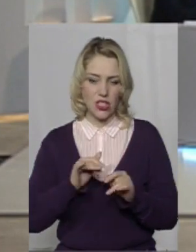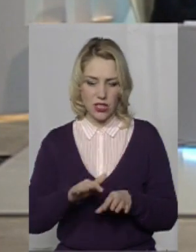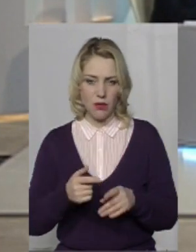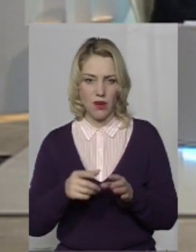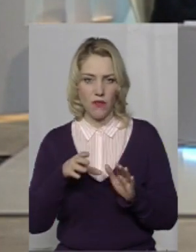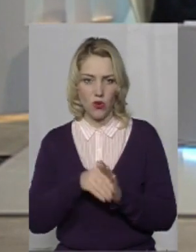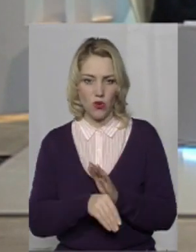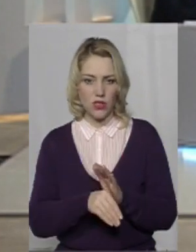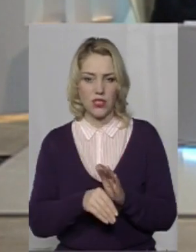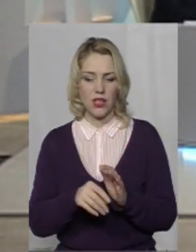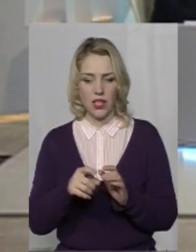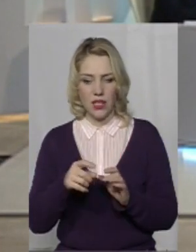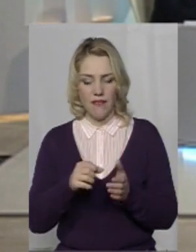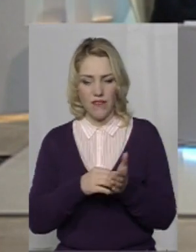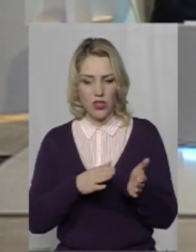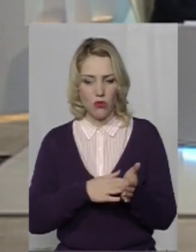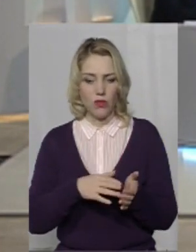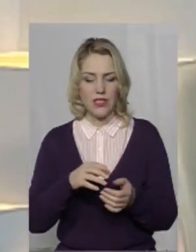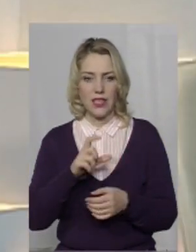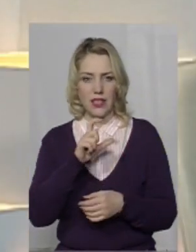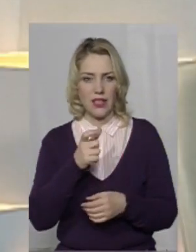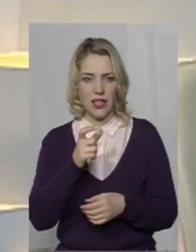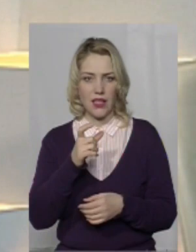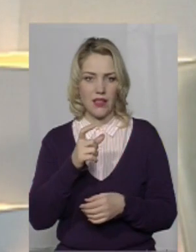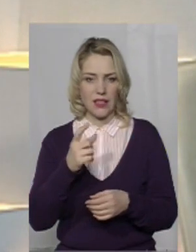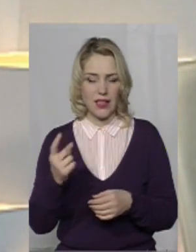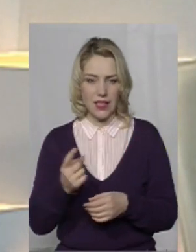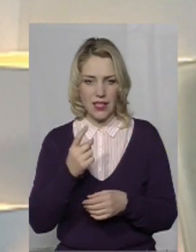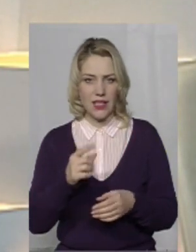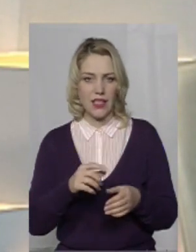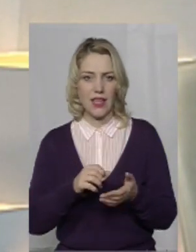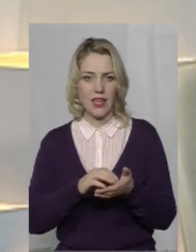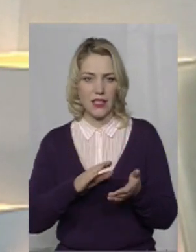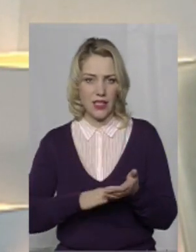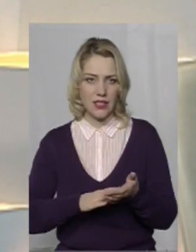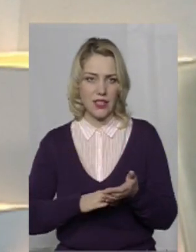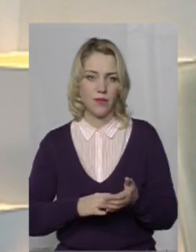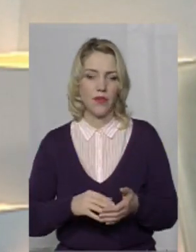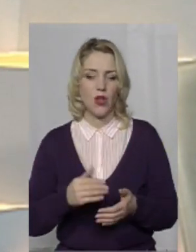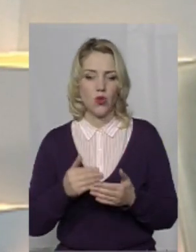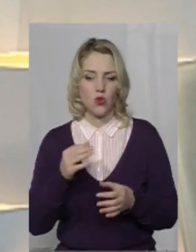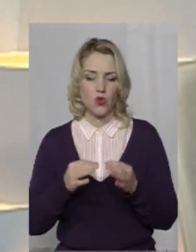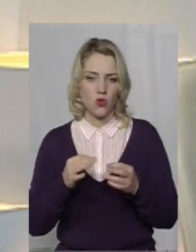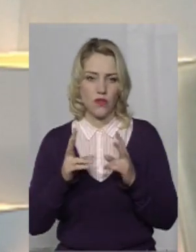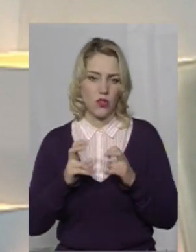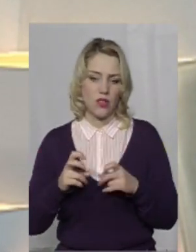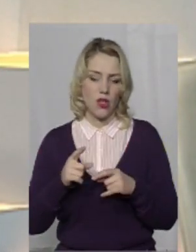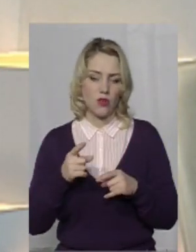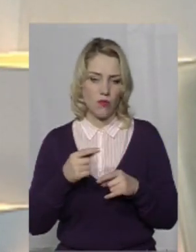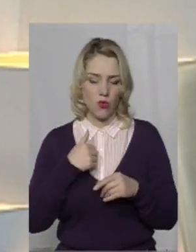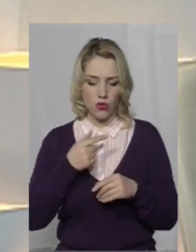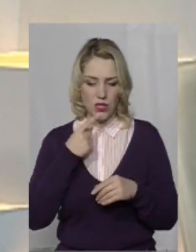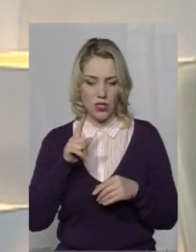відомості до єдиного реєстру досудових розслідувань. І хочу ще зазначити, що поліція в даному випадку, ми не